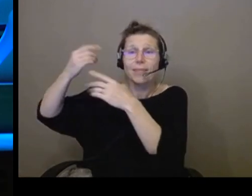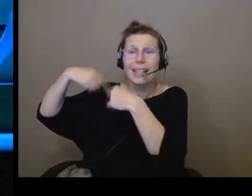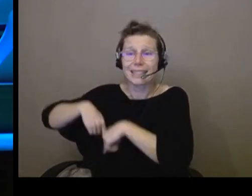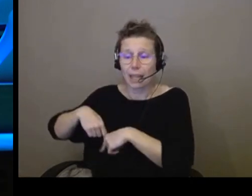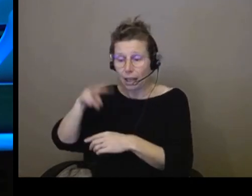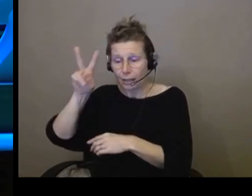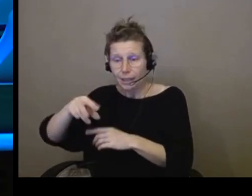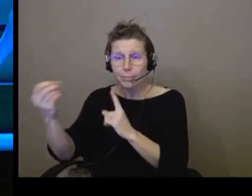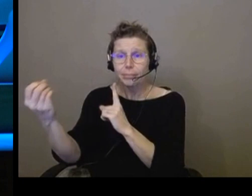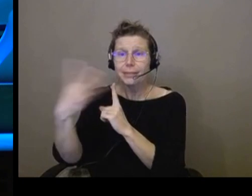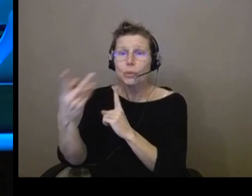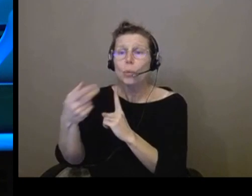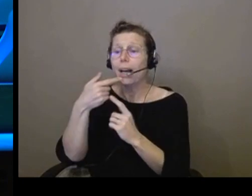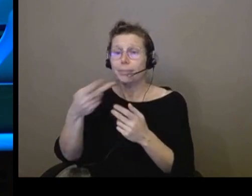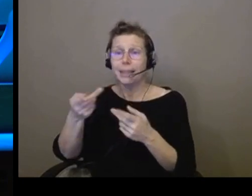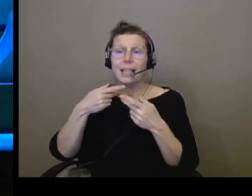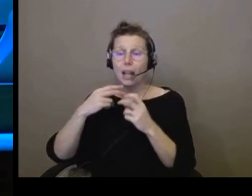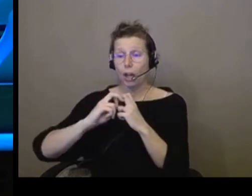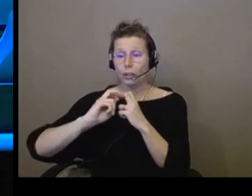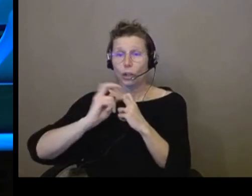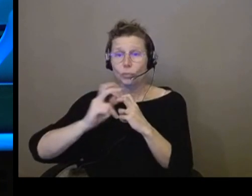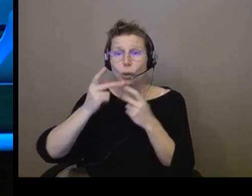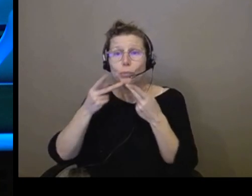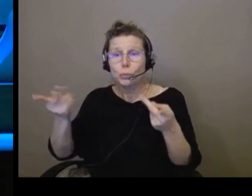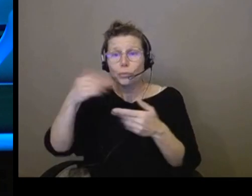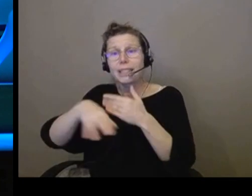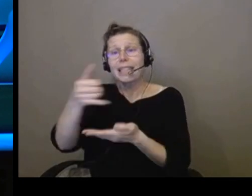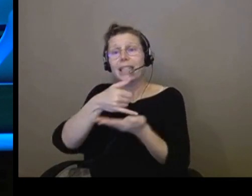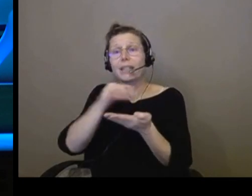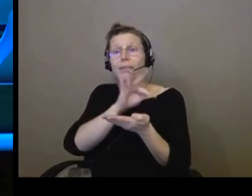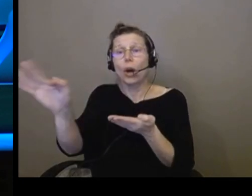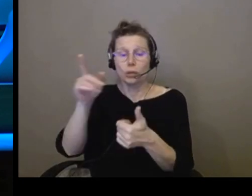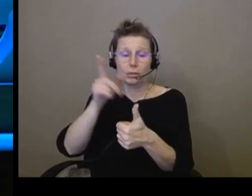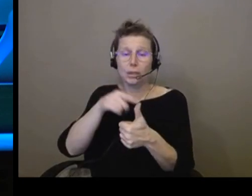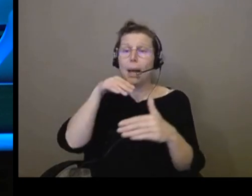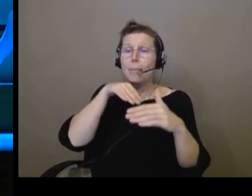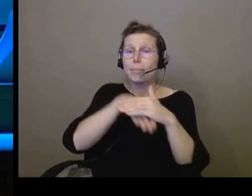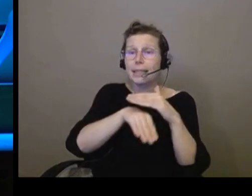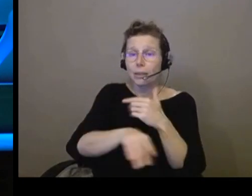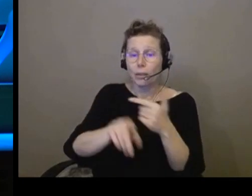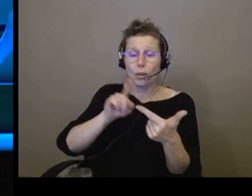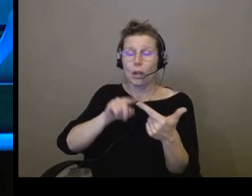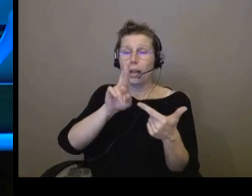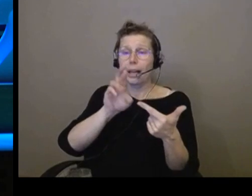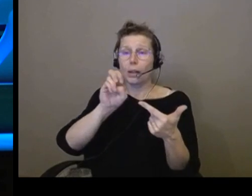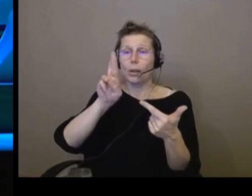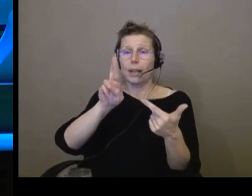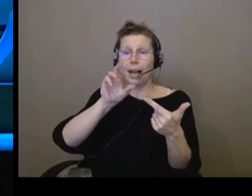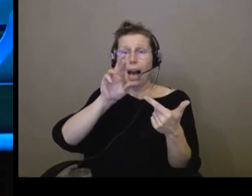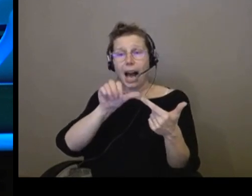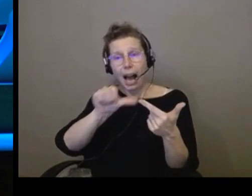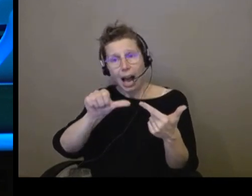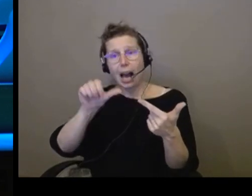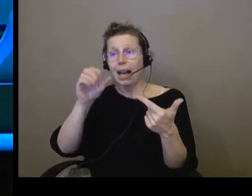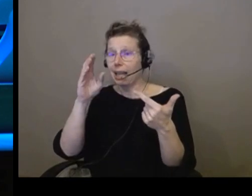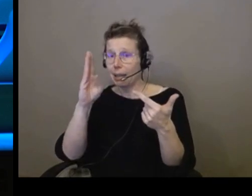en Ile-de-France. Donc les métros, le RERA et le RERB en partage avec la SNCF, et puis les